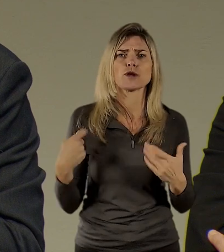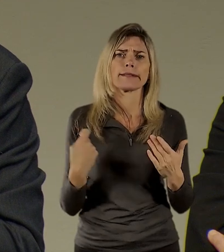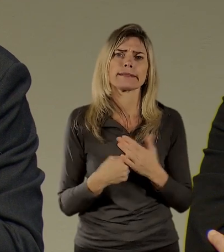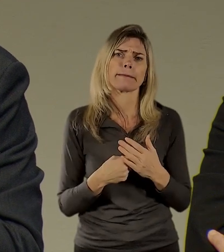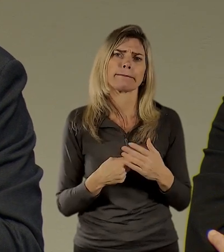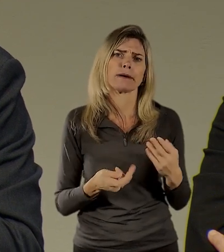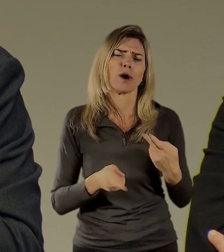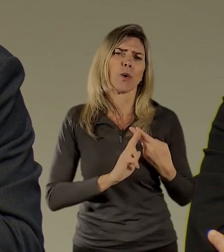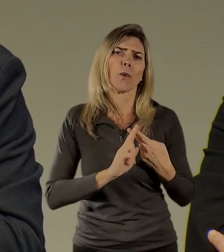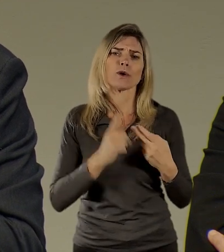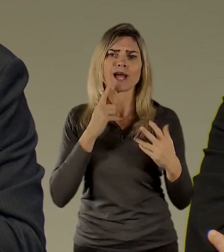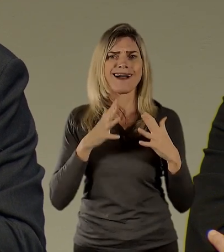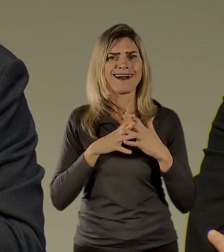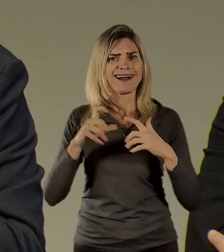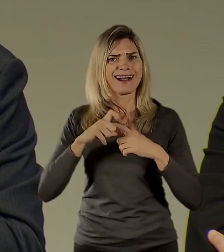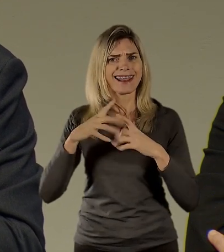v kotvě.